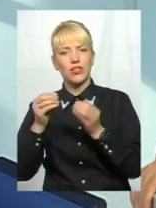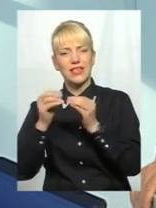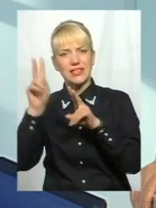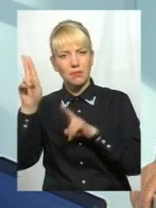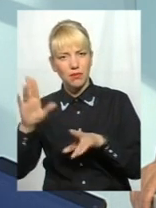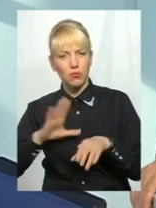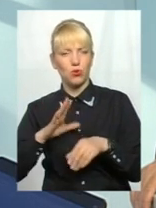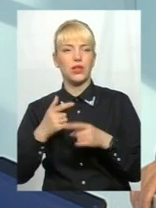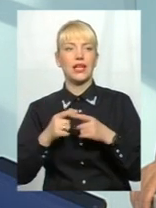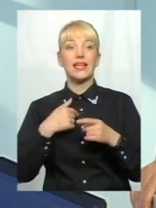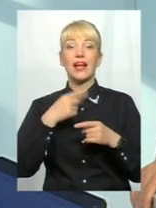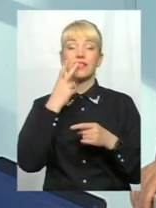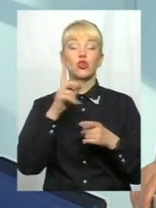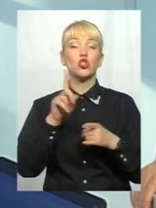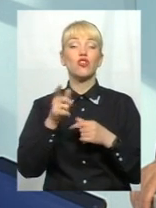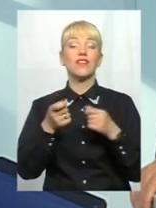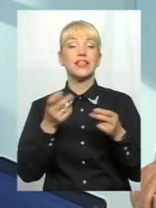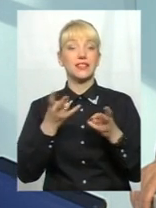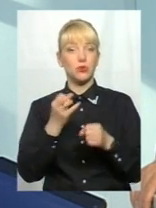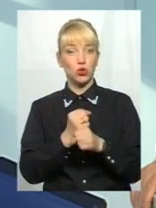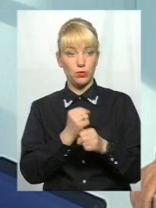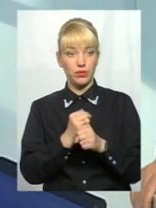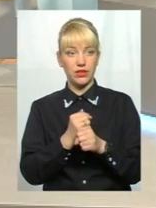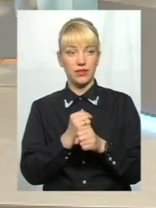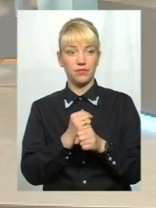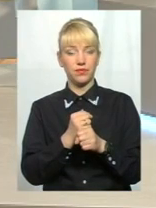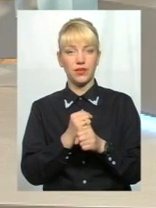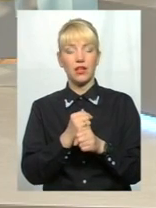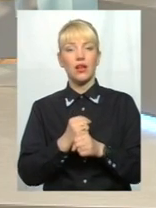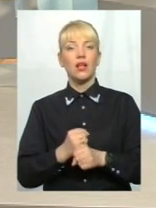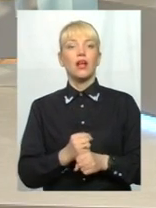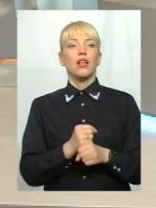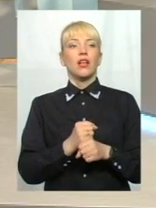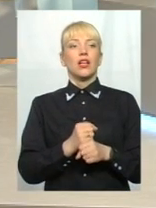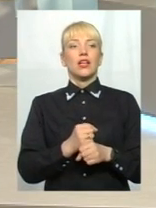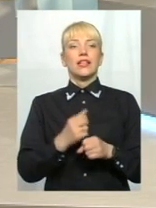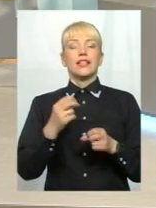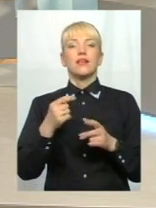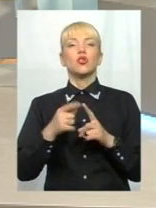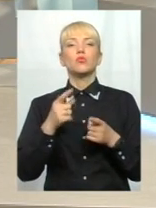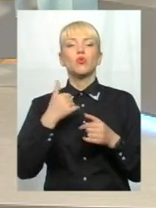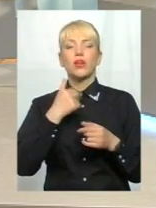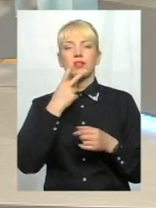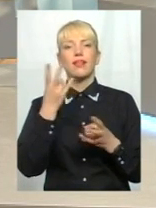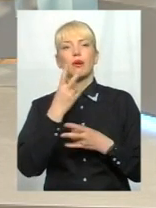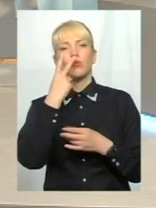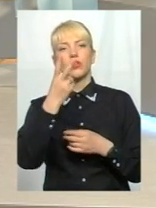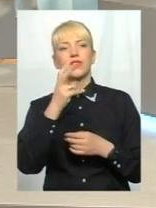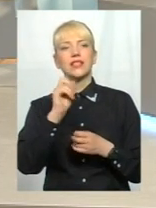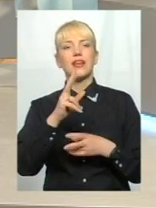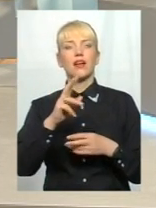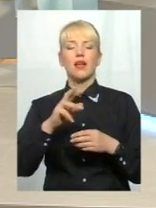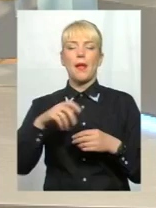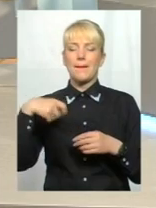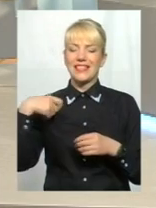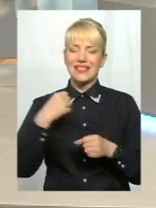що влада мусить завжди. От чому? У нас суспільство дуже таке, значить, вони треба подивитися, як президент діє, як міністр